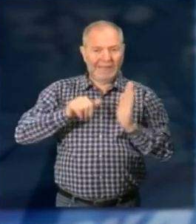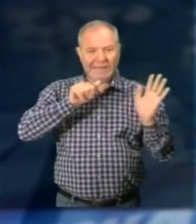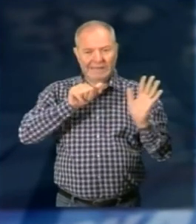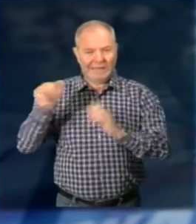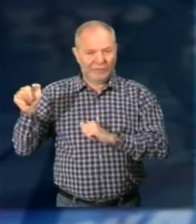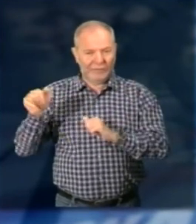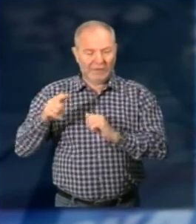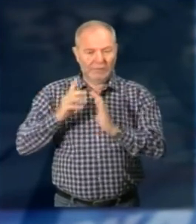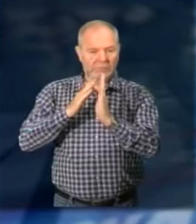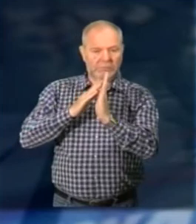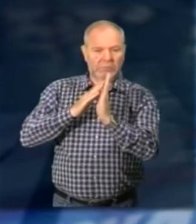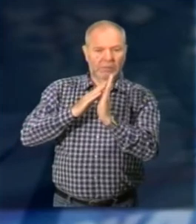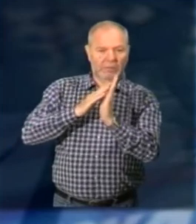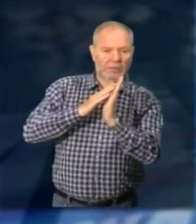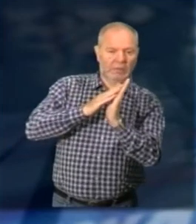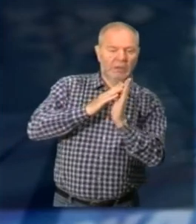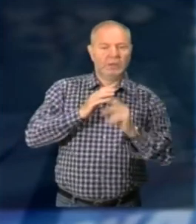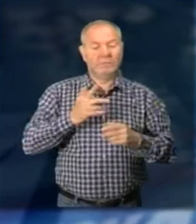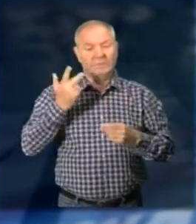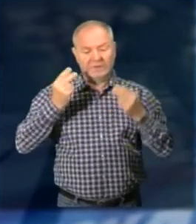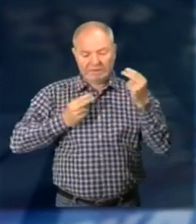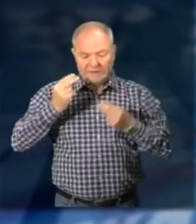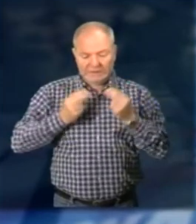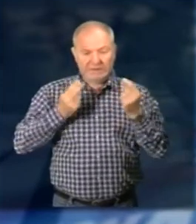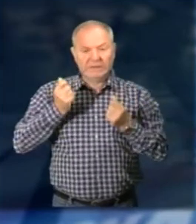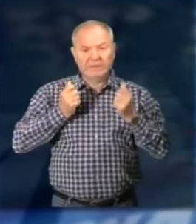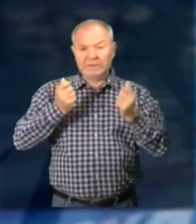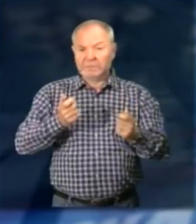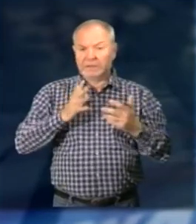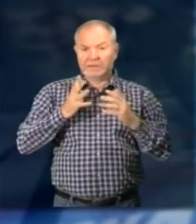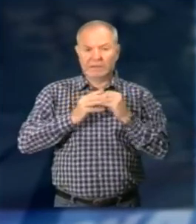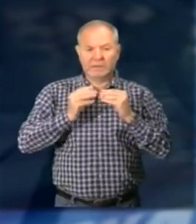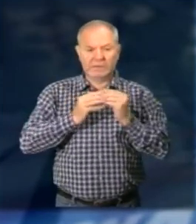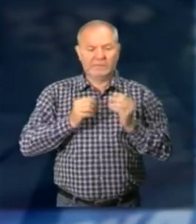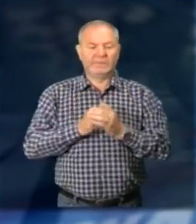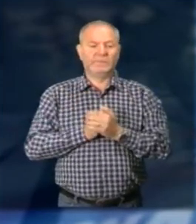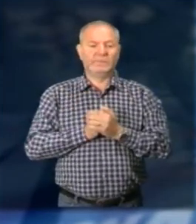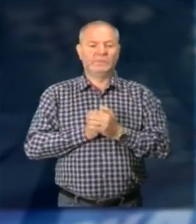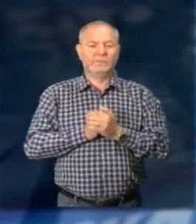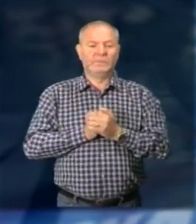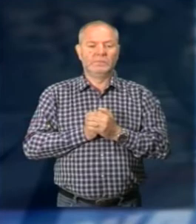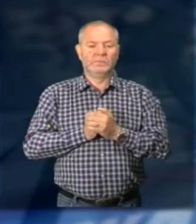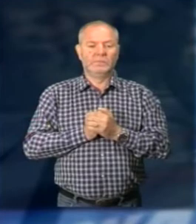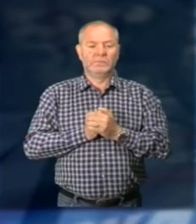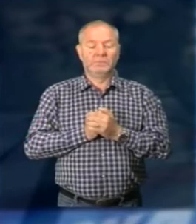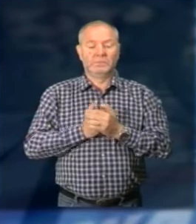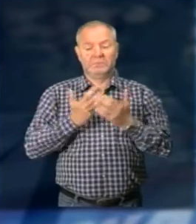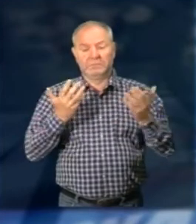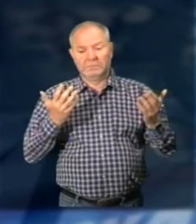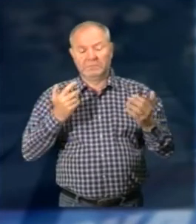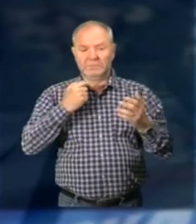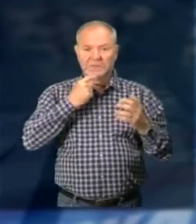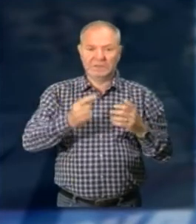solida anche quella Avete già fatto un calcolo di quanti soldi ci vogliono? Mal